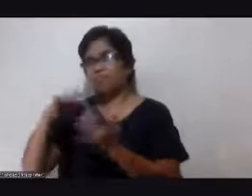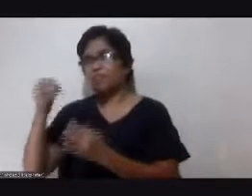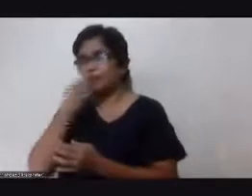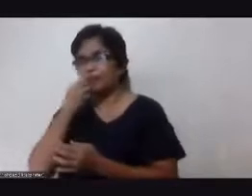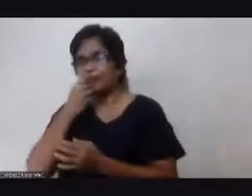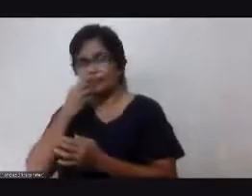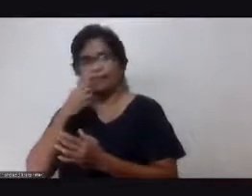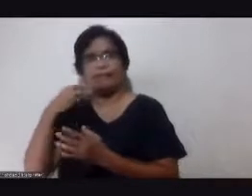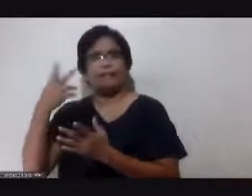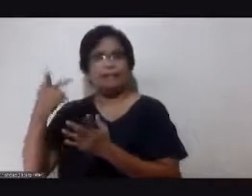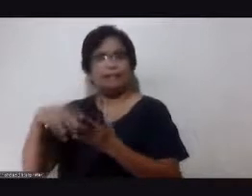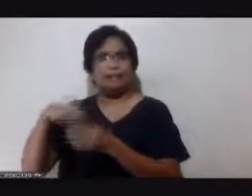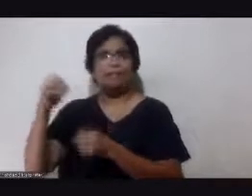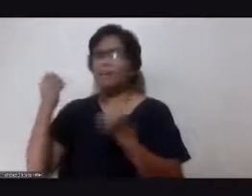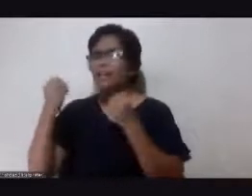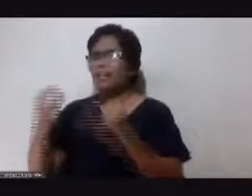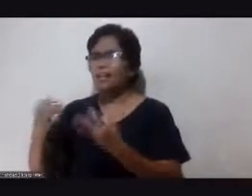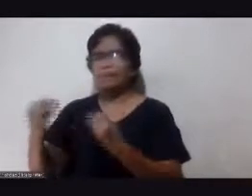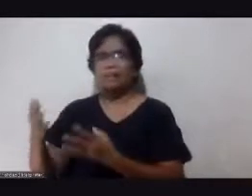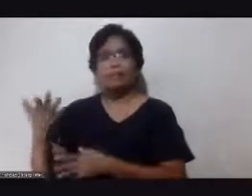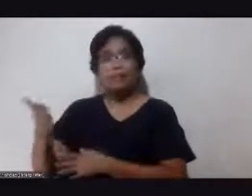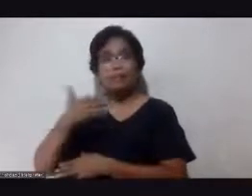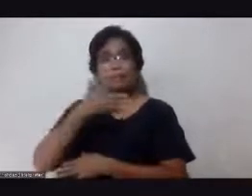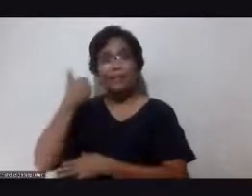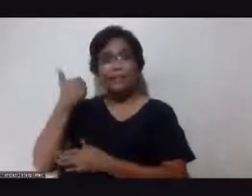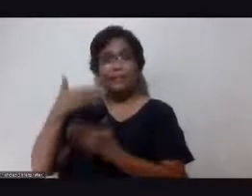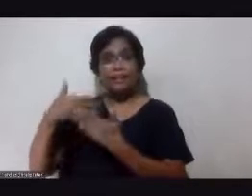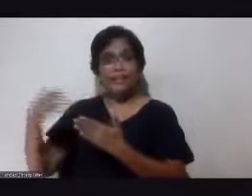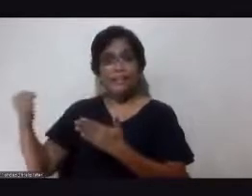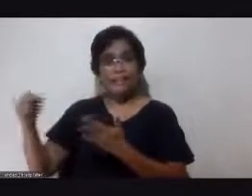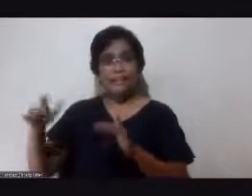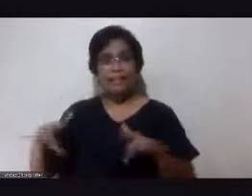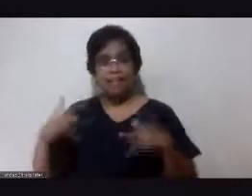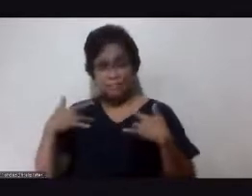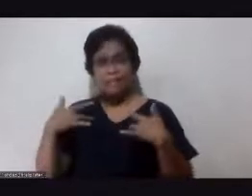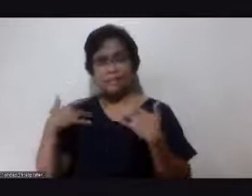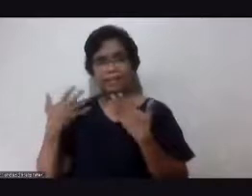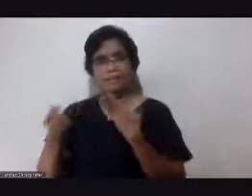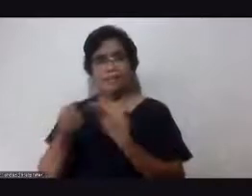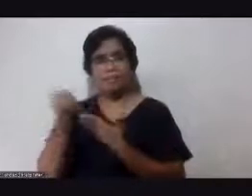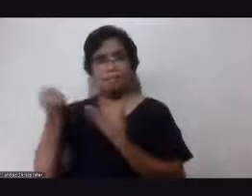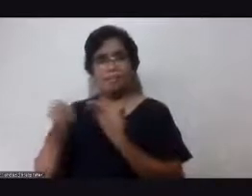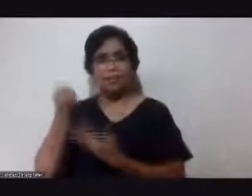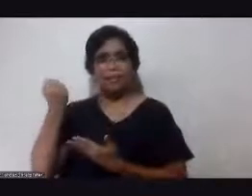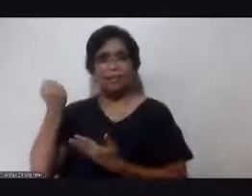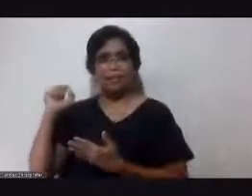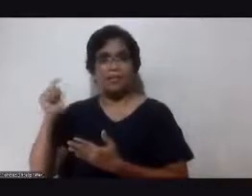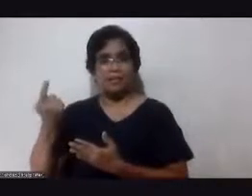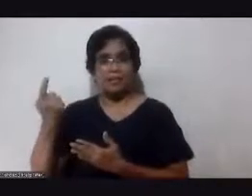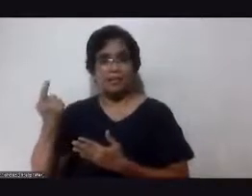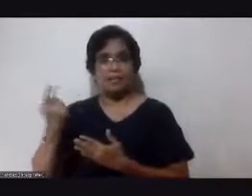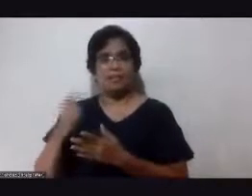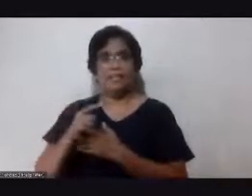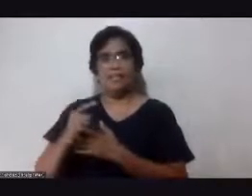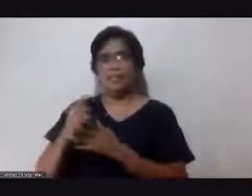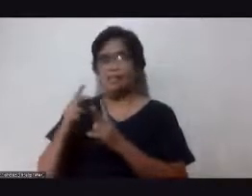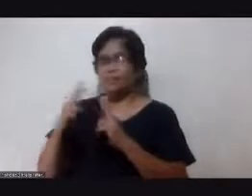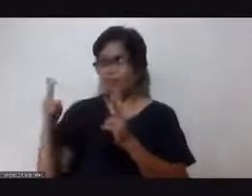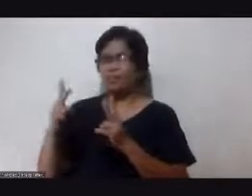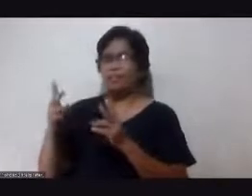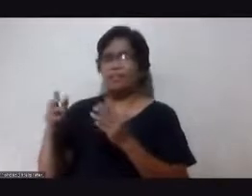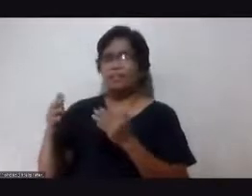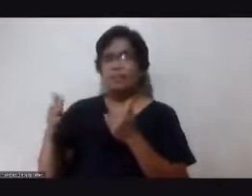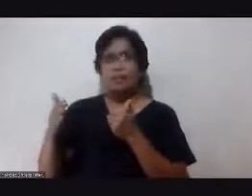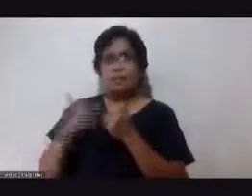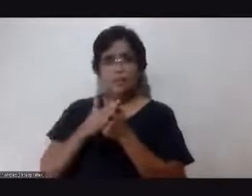rami okay ah the best things in life are things that are very simple yeah yeah very simple very close to your